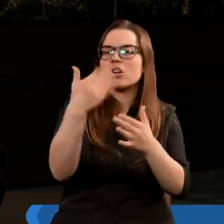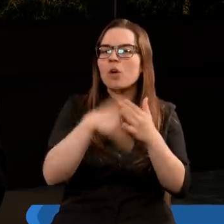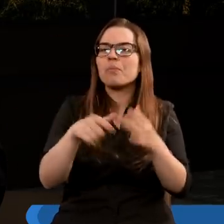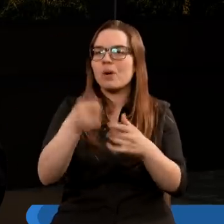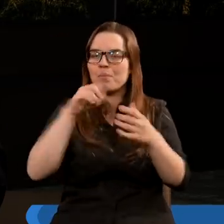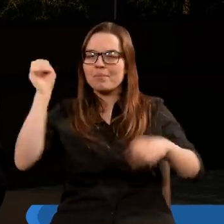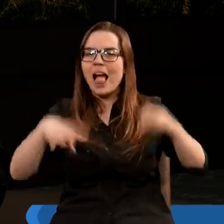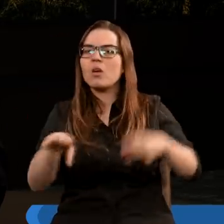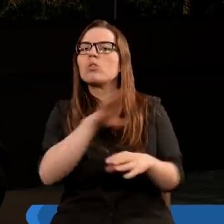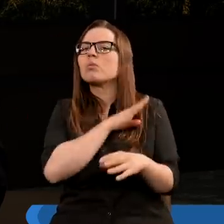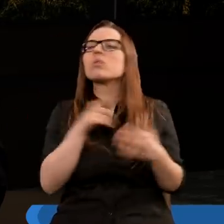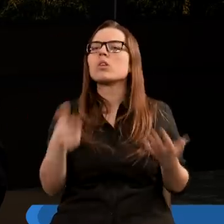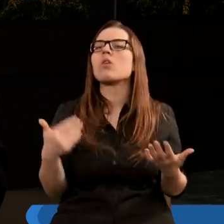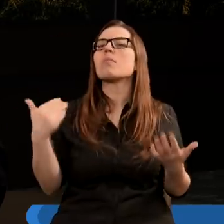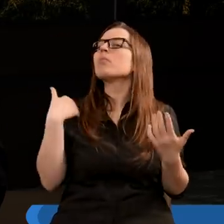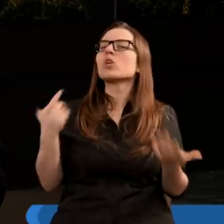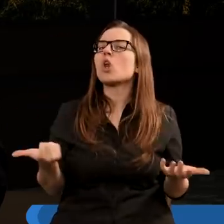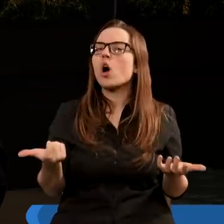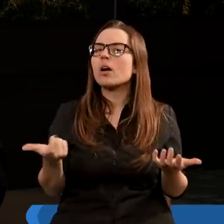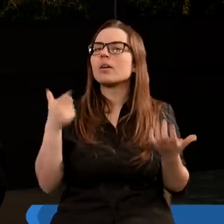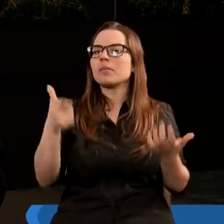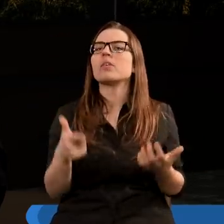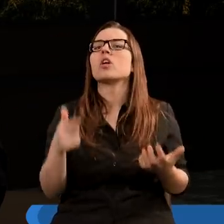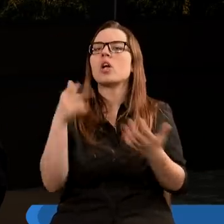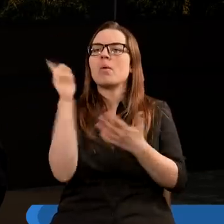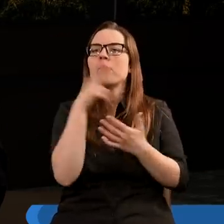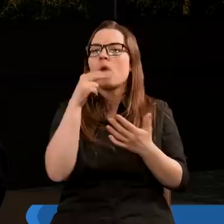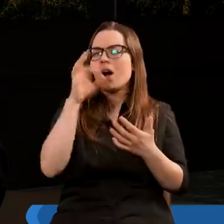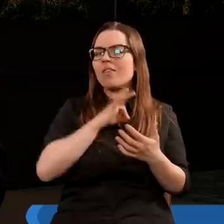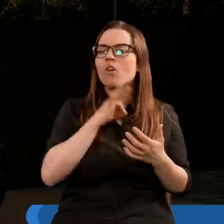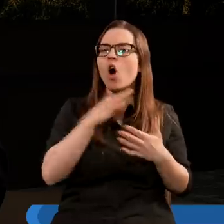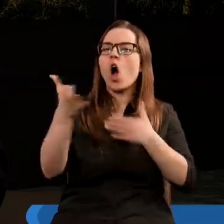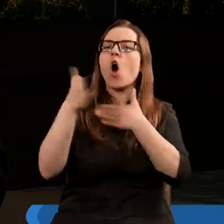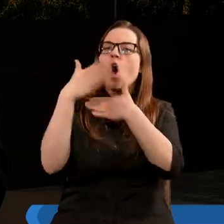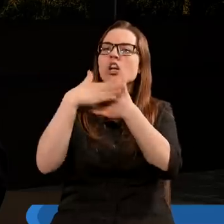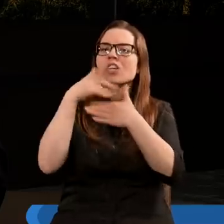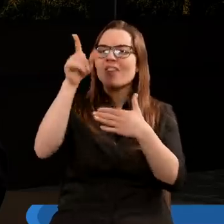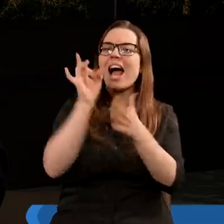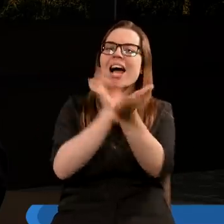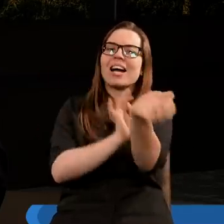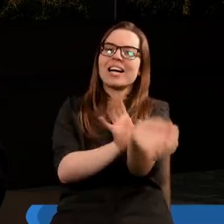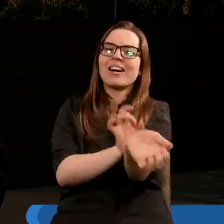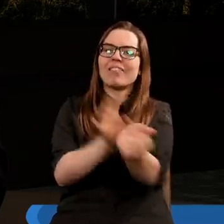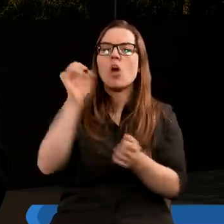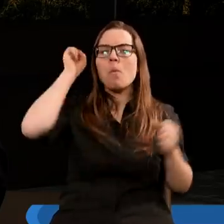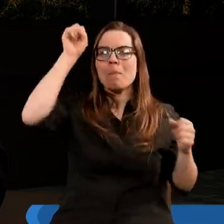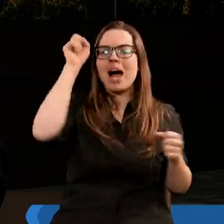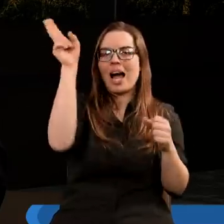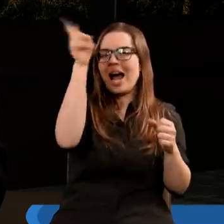plagą śmierci, było to, że pomazali swoje od drzwia krwią baranka.